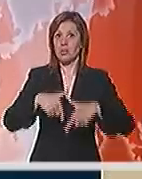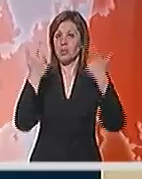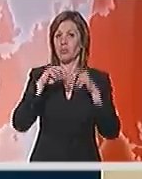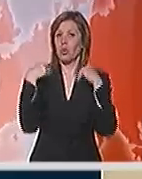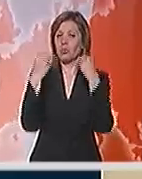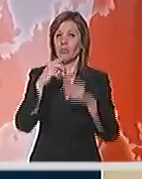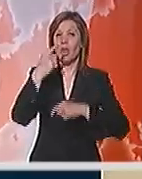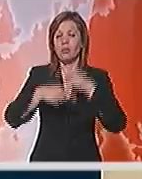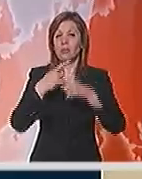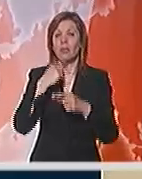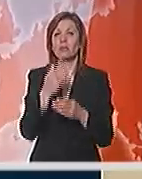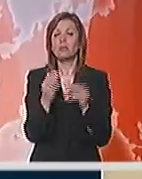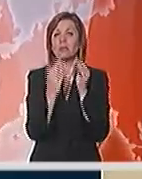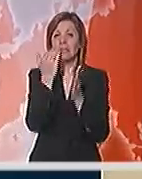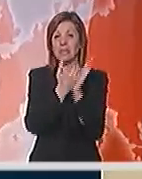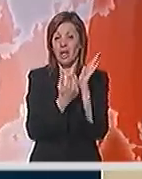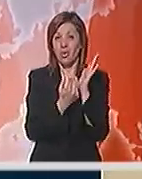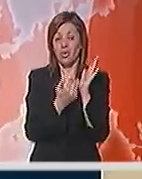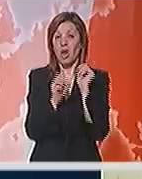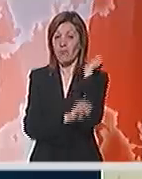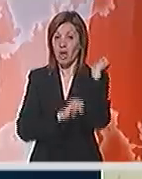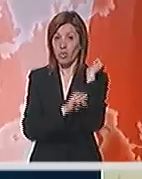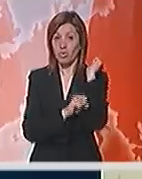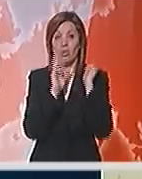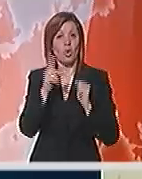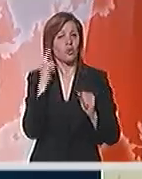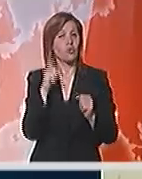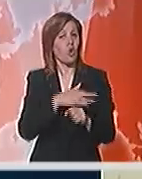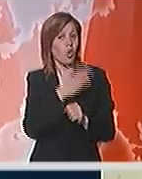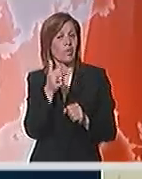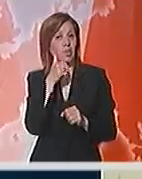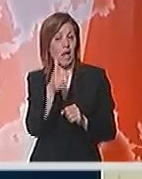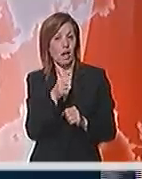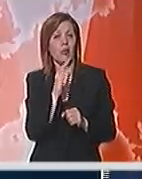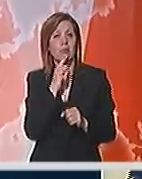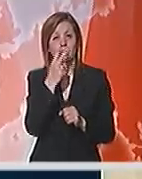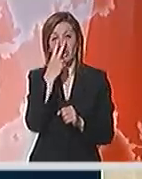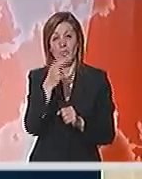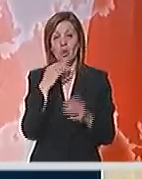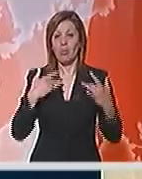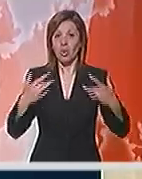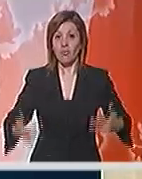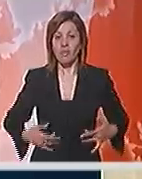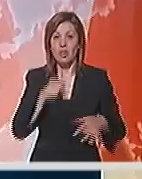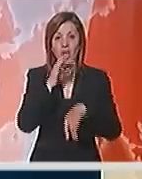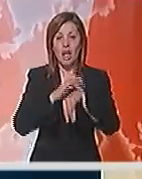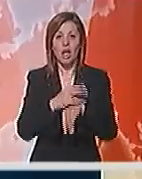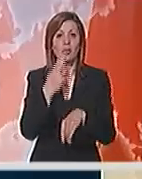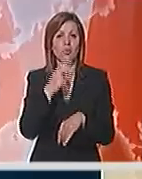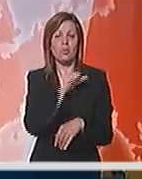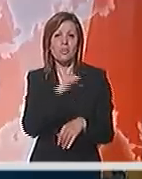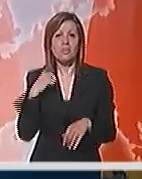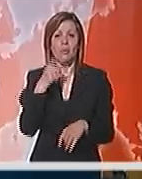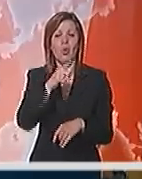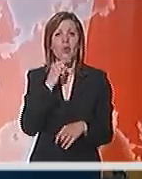utumačenju izmena zakona o visokom obrazovanju, koje su mogle da se čuju ovih dana, a koje su predviđale da profesori, lekari i sudije postanu samo